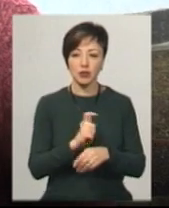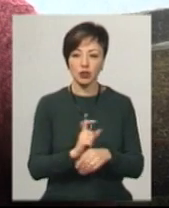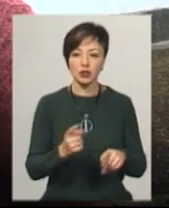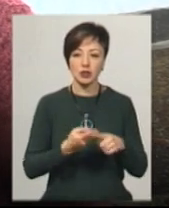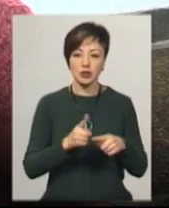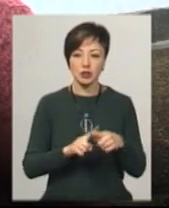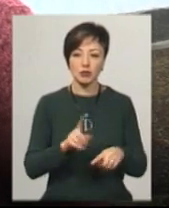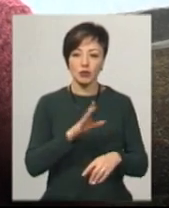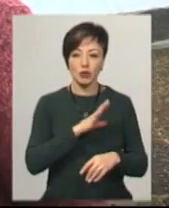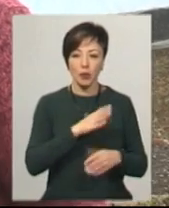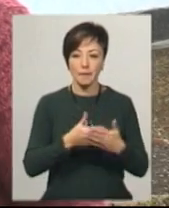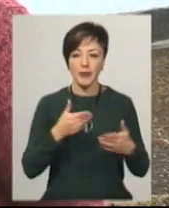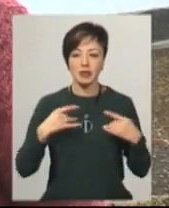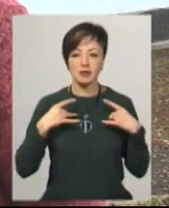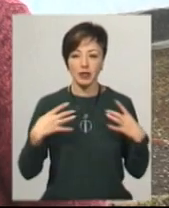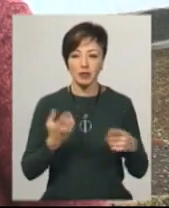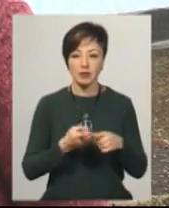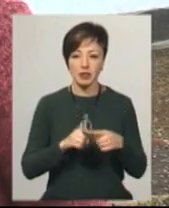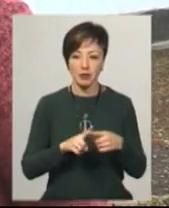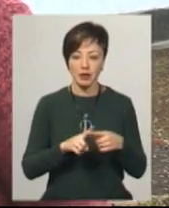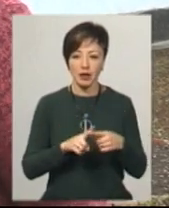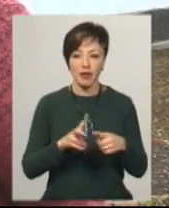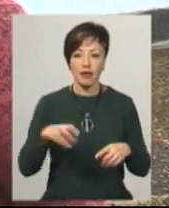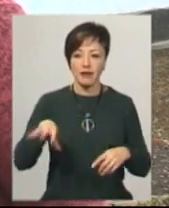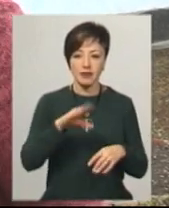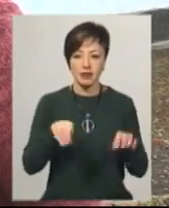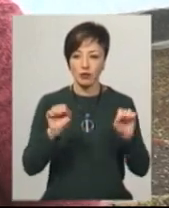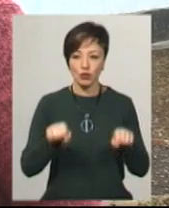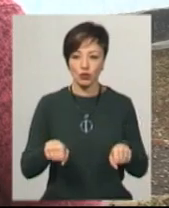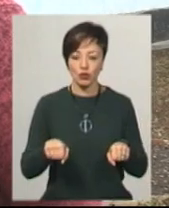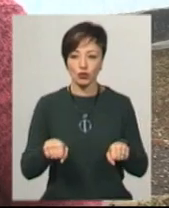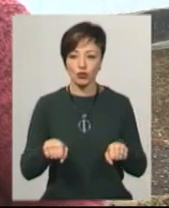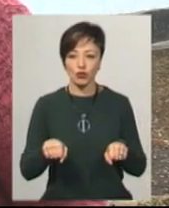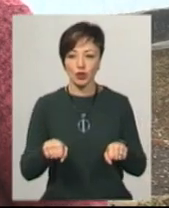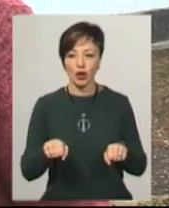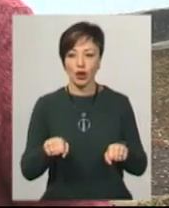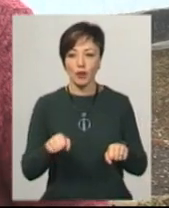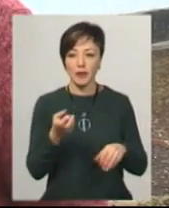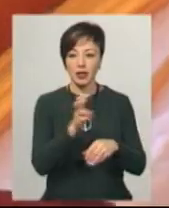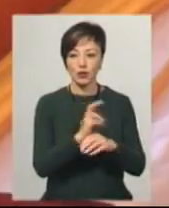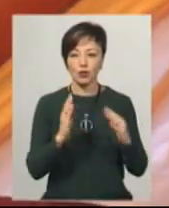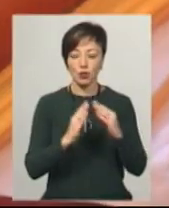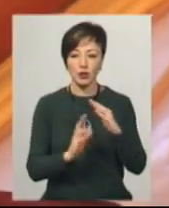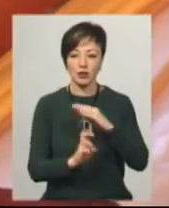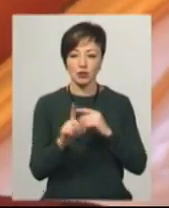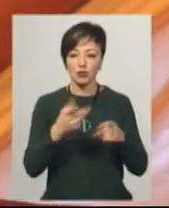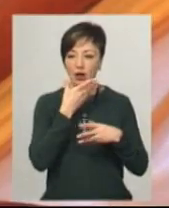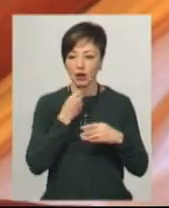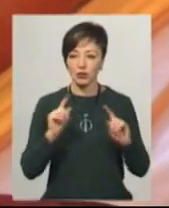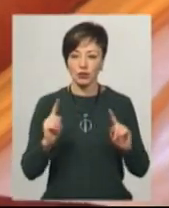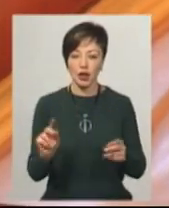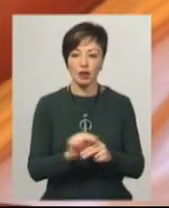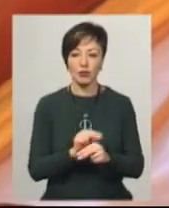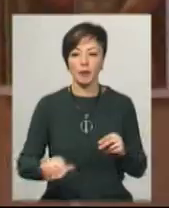перед святами цими люди. Не всі можуть піти вдома до церкви, а тут дуже гарно. Ремонтували